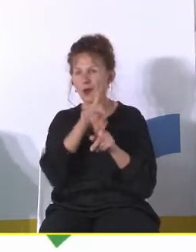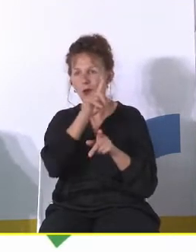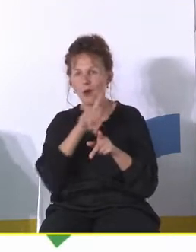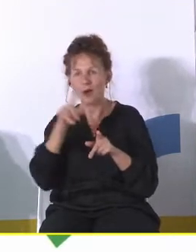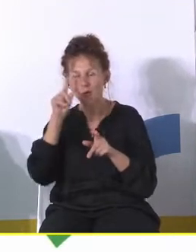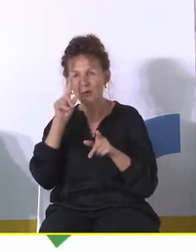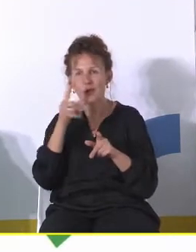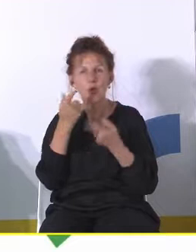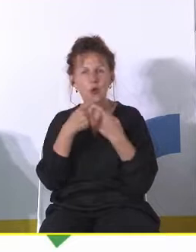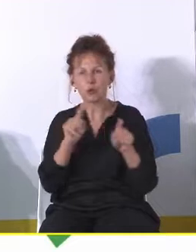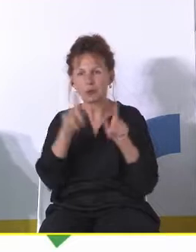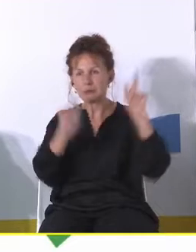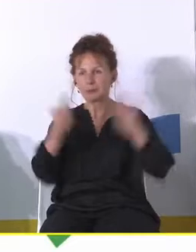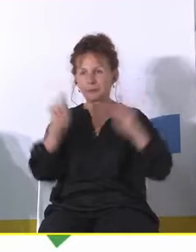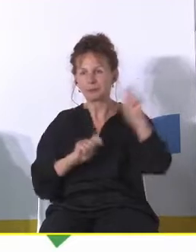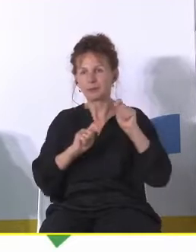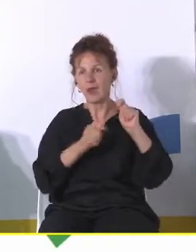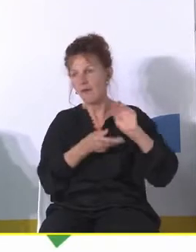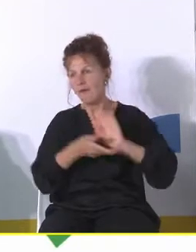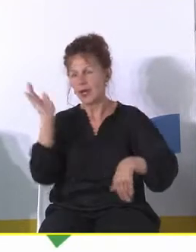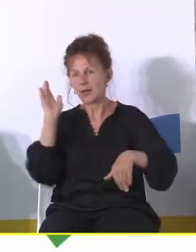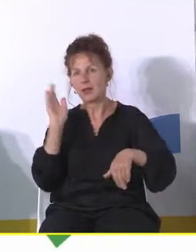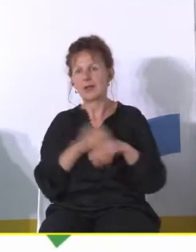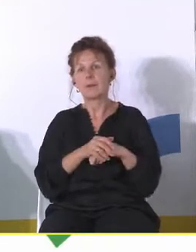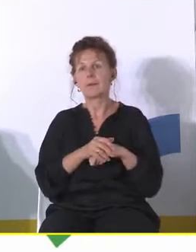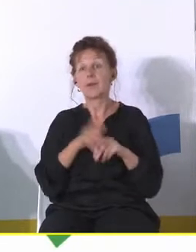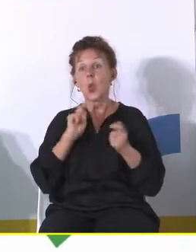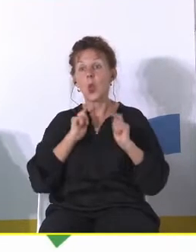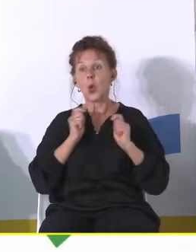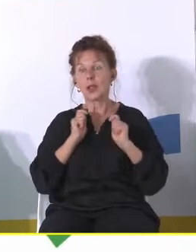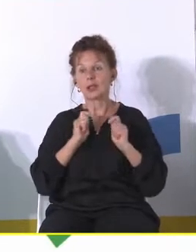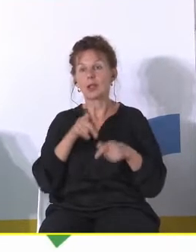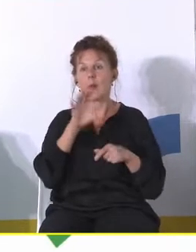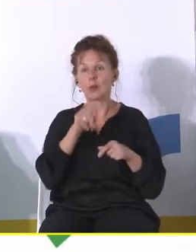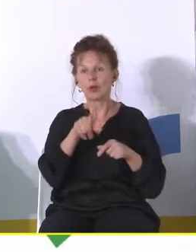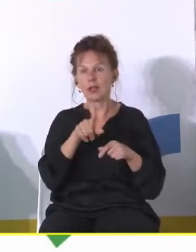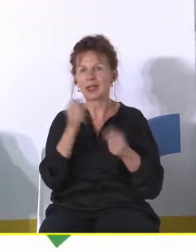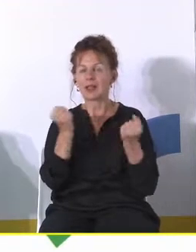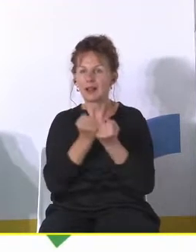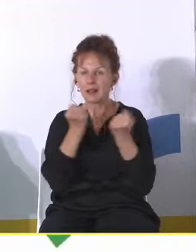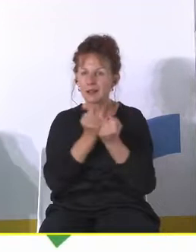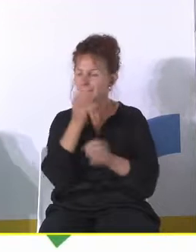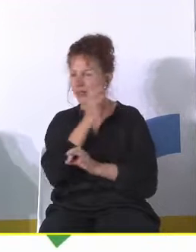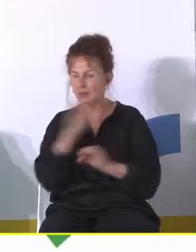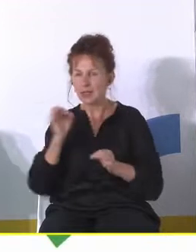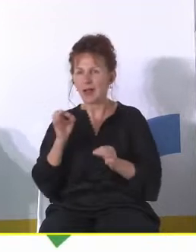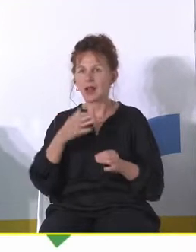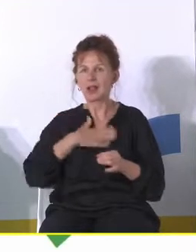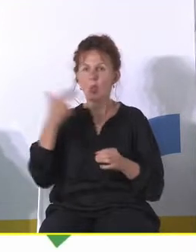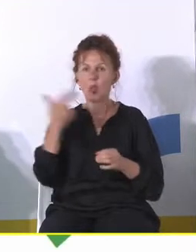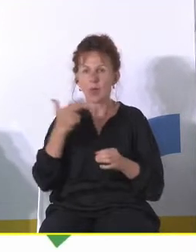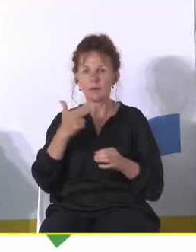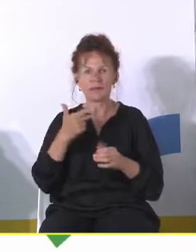bardzo krótko. To są turyści. Ponieważ Kraków postawił na specyficzny rodzaj turystyki weekendowej, czyli nie dla